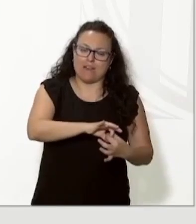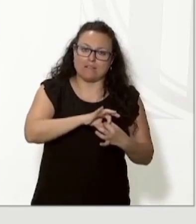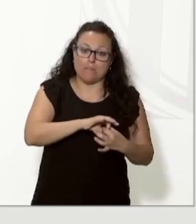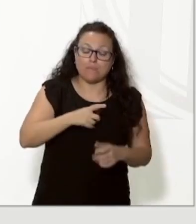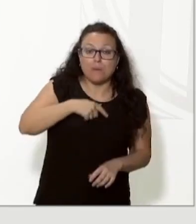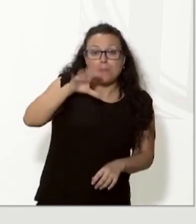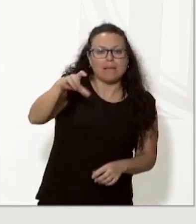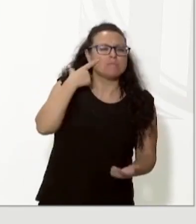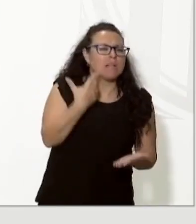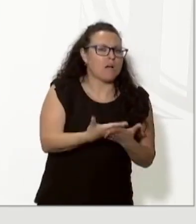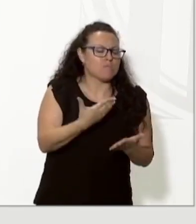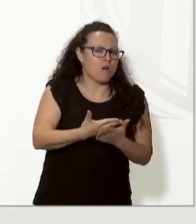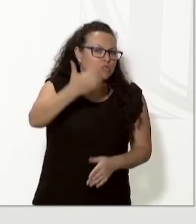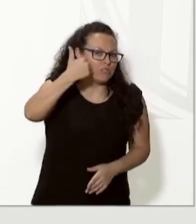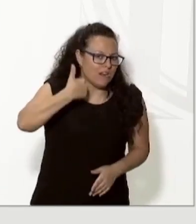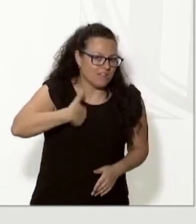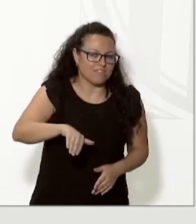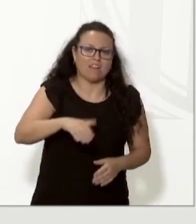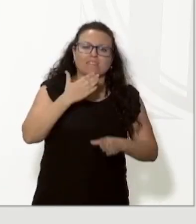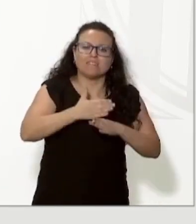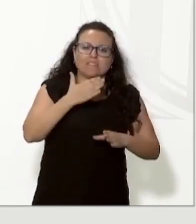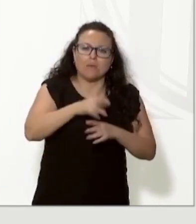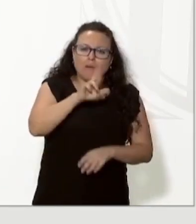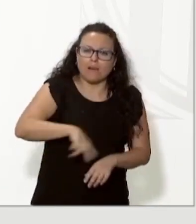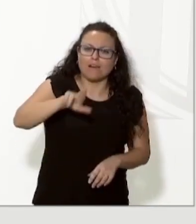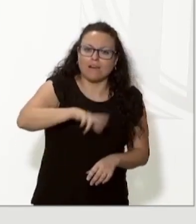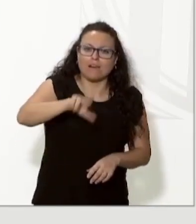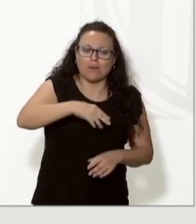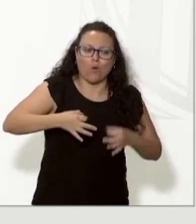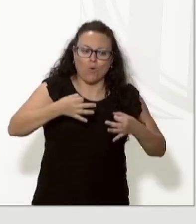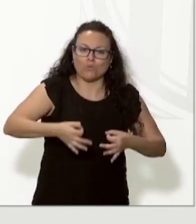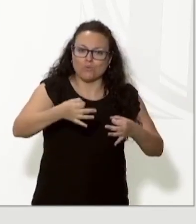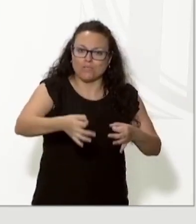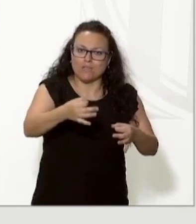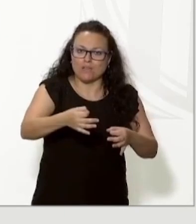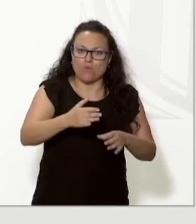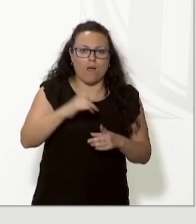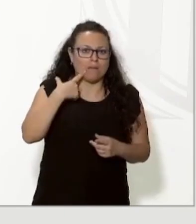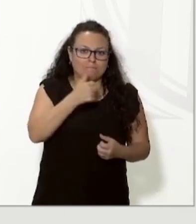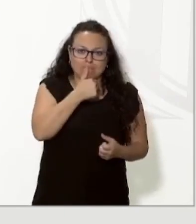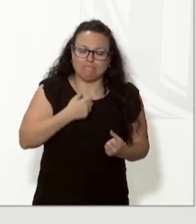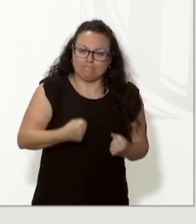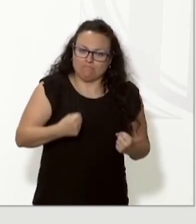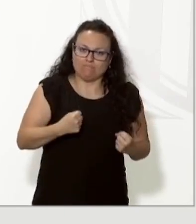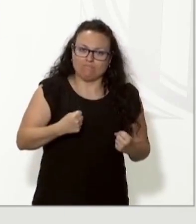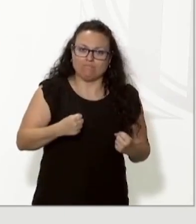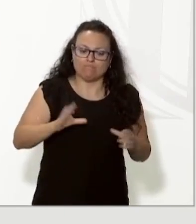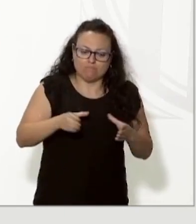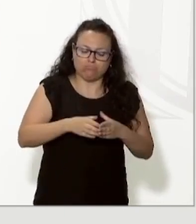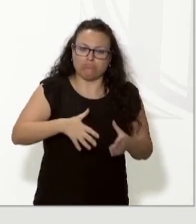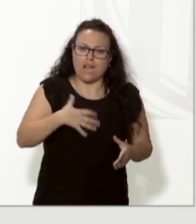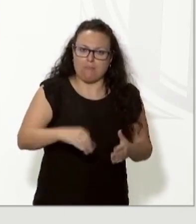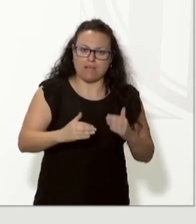Som un país que hem demostrat i demostrem de manera constant i continuada la resistència, el nostre esprit de superació,